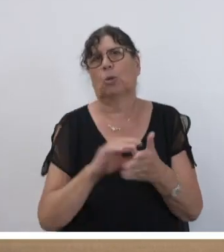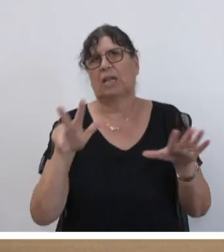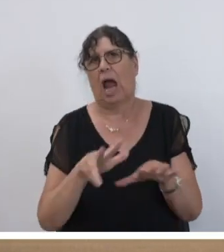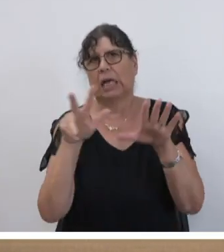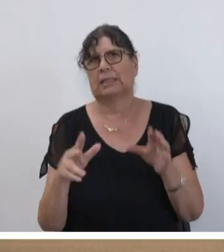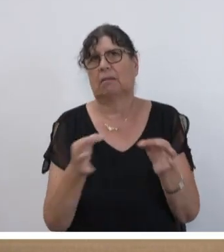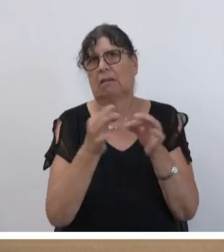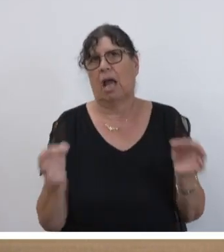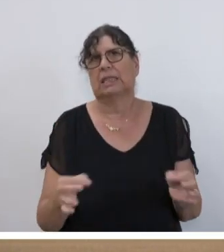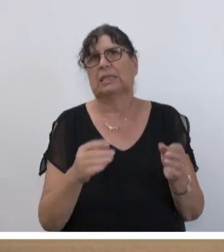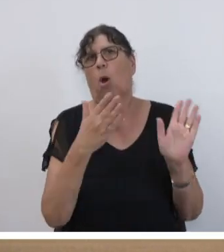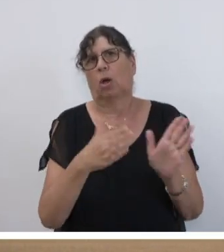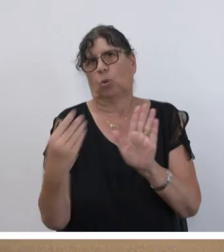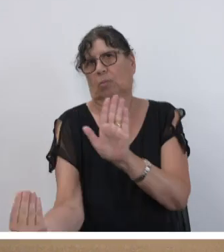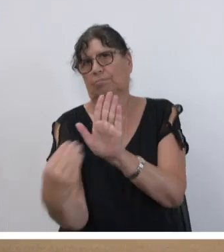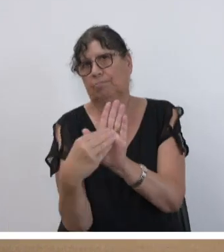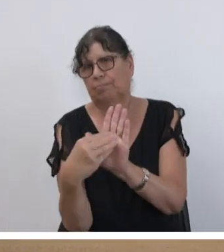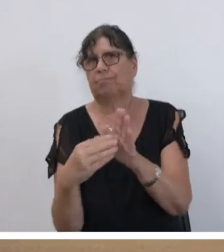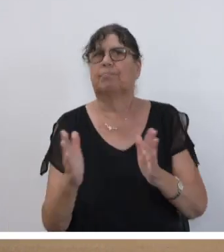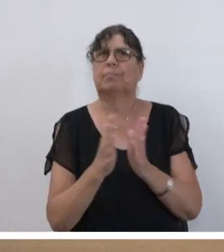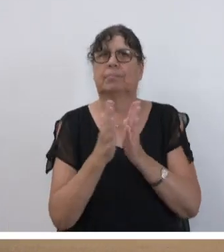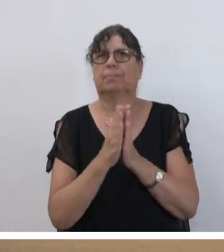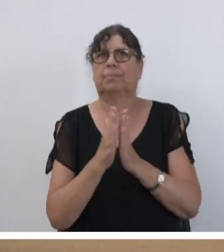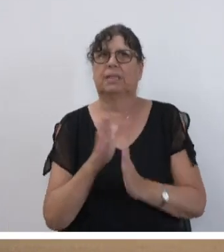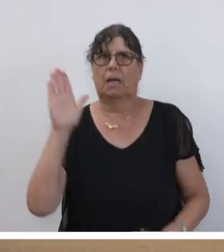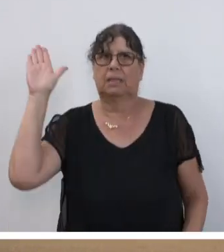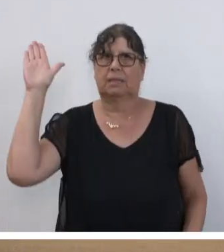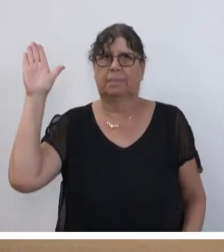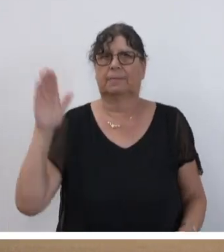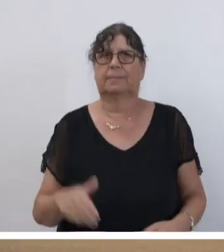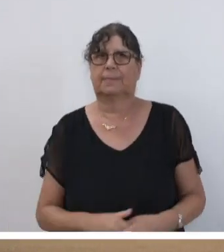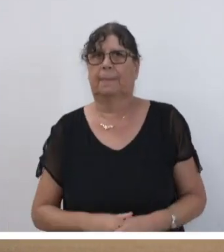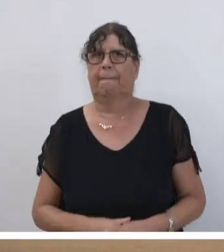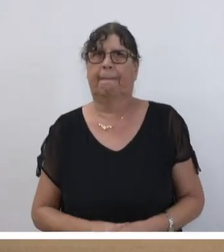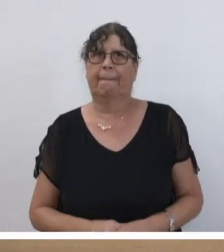in die Tagesordnung aufgenommen wird, den bitte ich, eine Hand zu erheben.